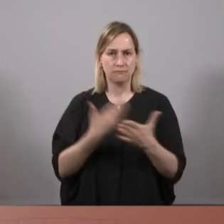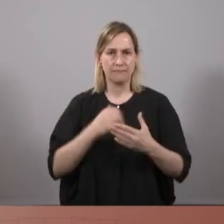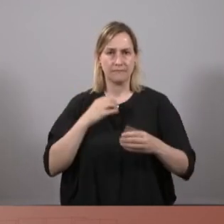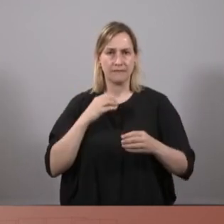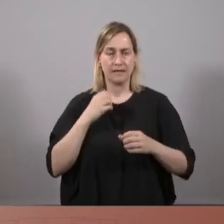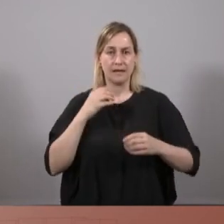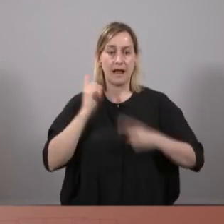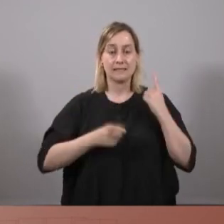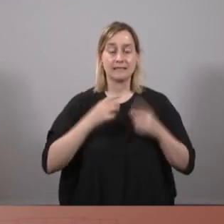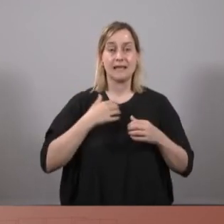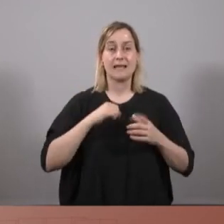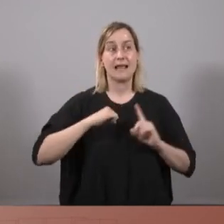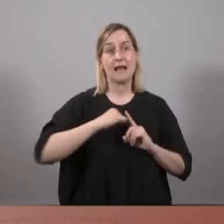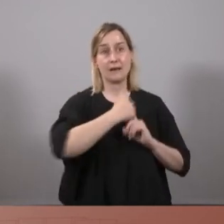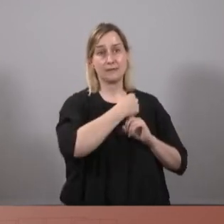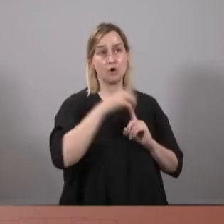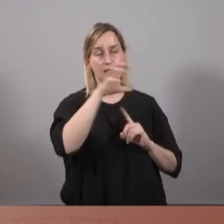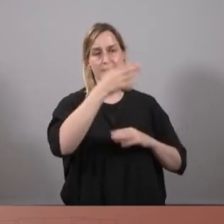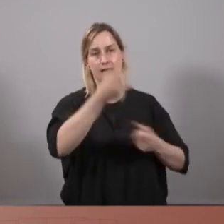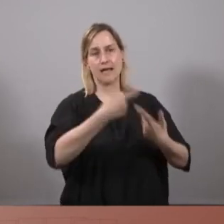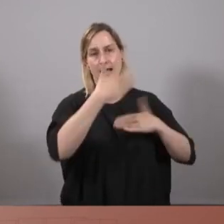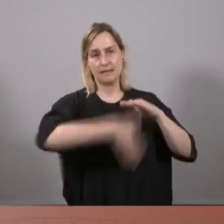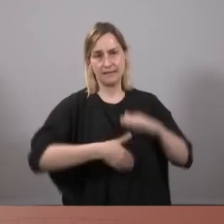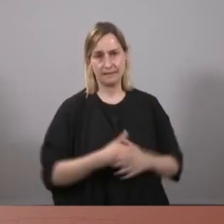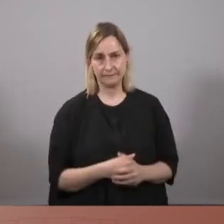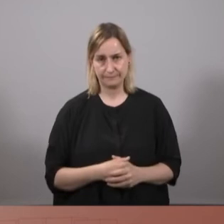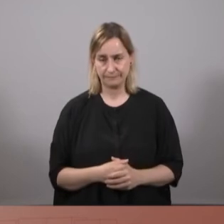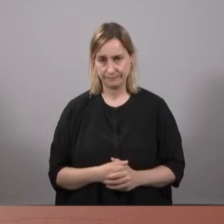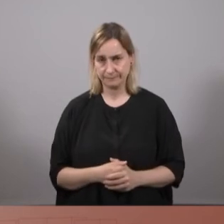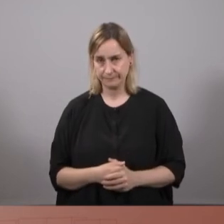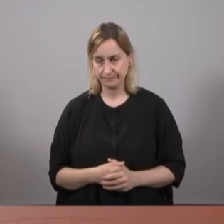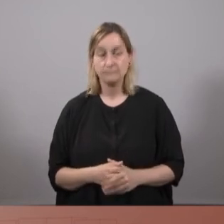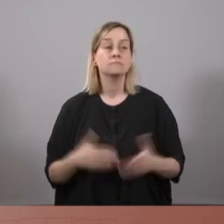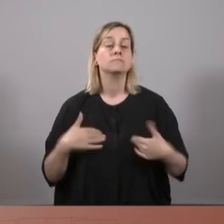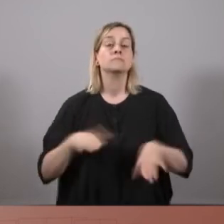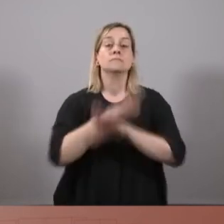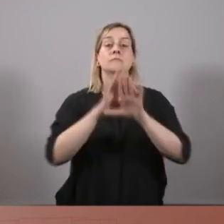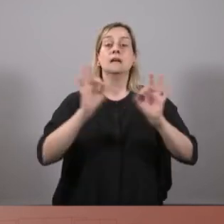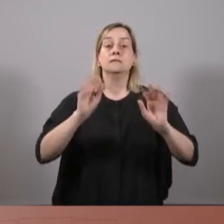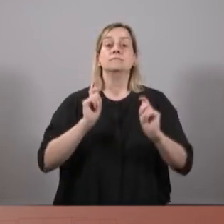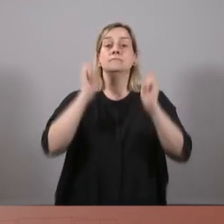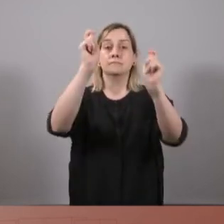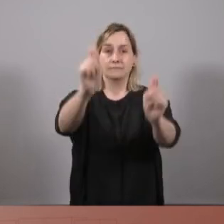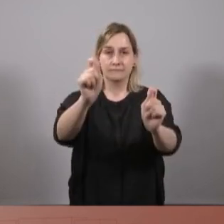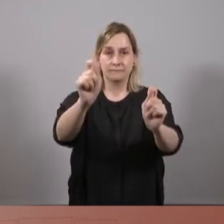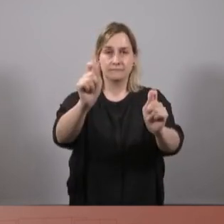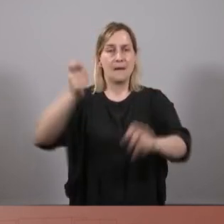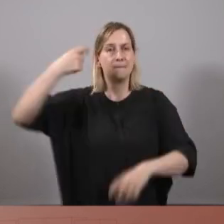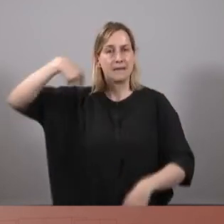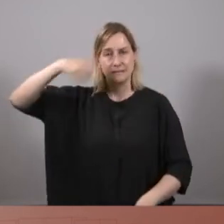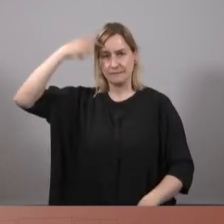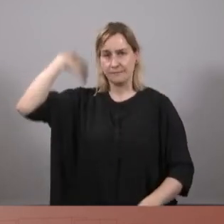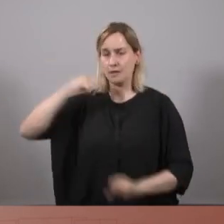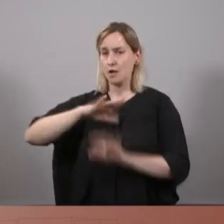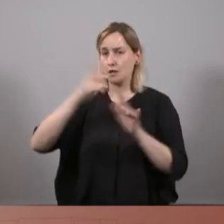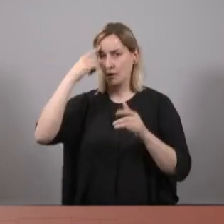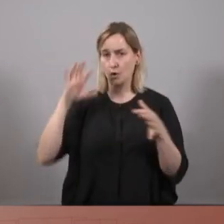i la repressió en sigui un límit. I finalment, amb l'acord d'investidura, president, vàrem donar-nos una